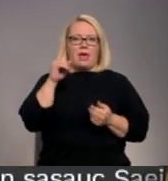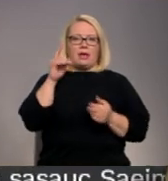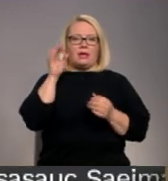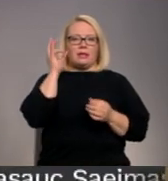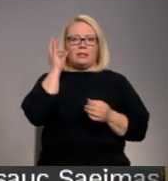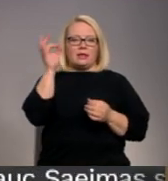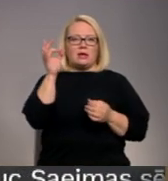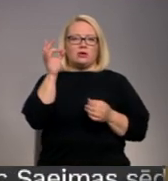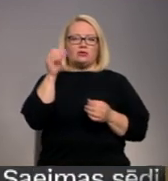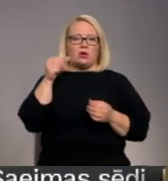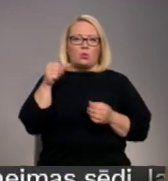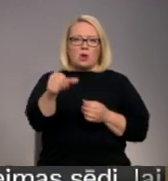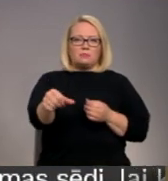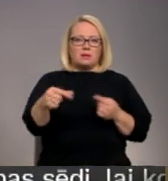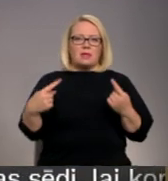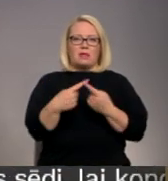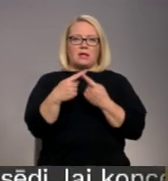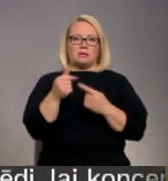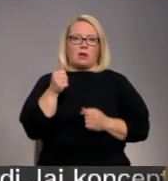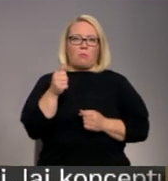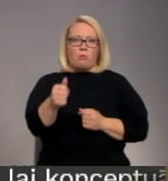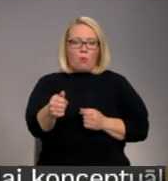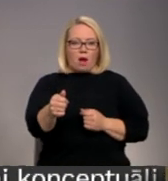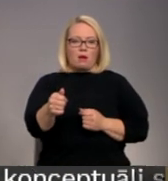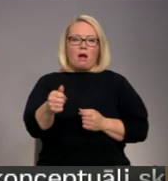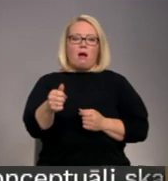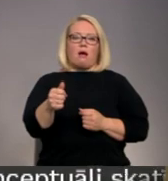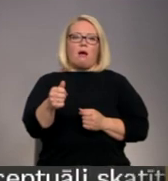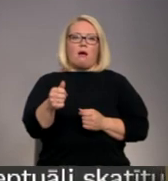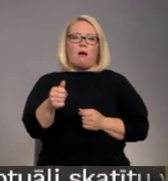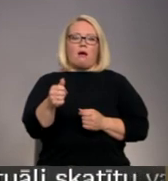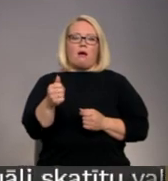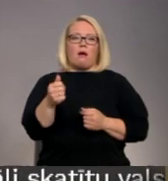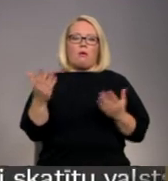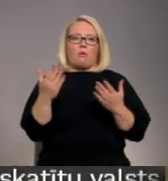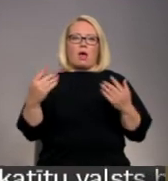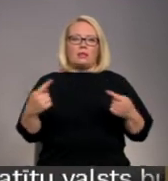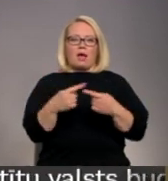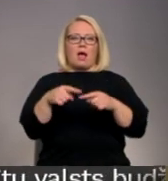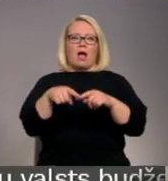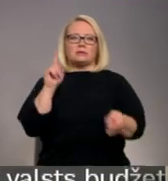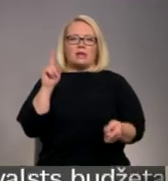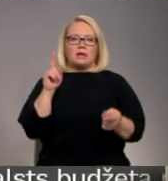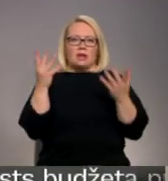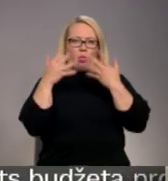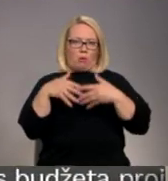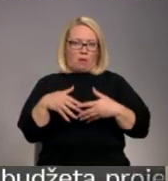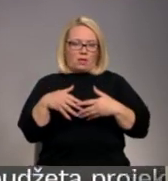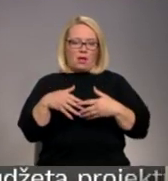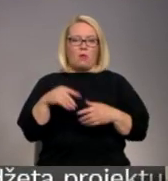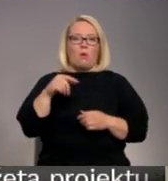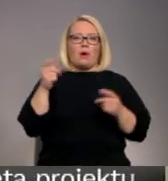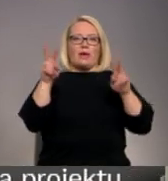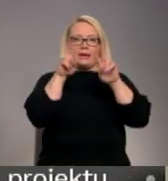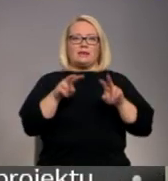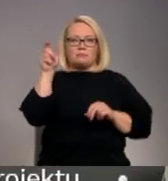attiecīga poga, toga vai ne, kas attiecīgi atslēdz autopilotu. Izmeklētāji gan